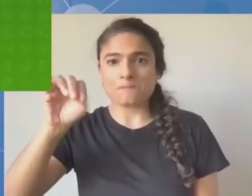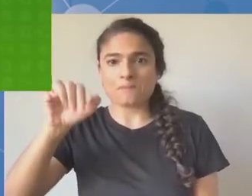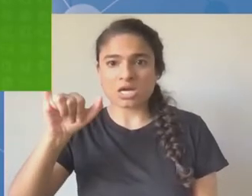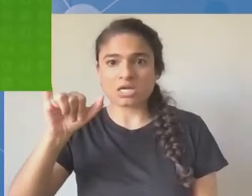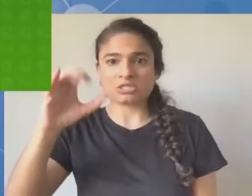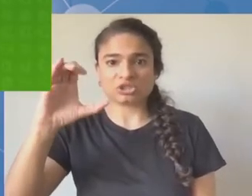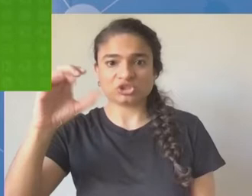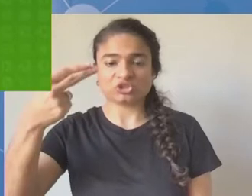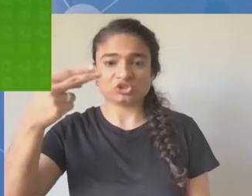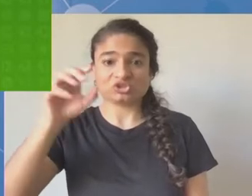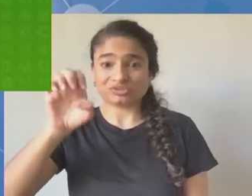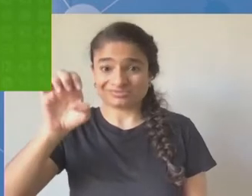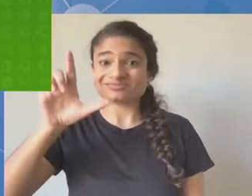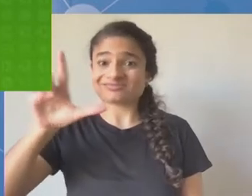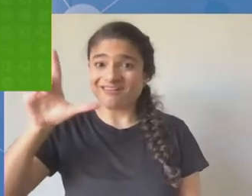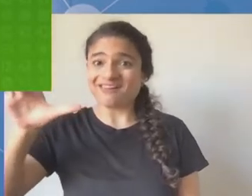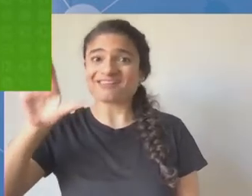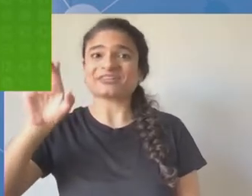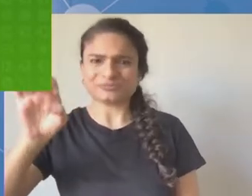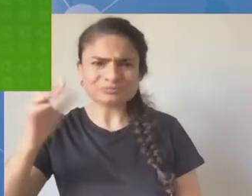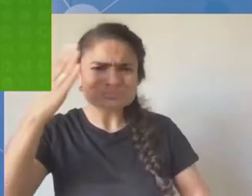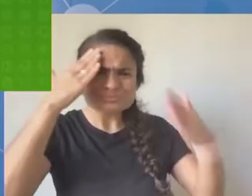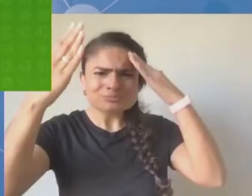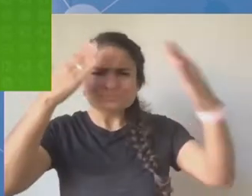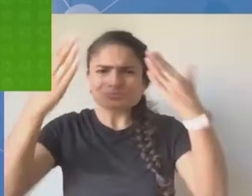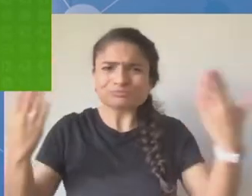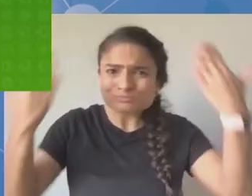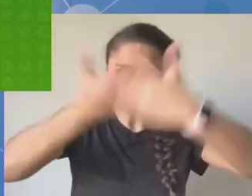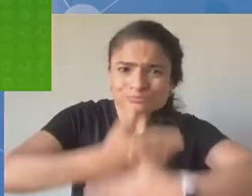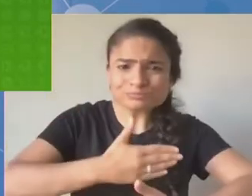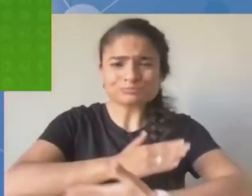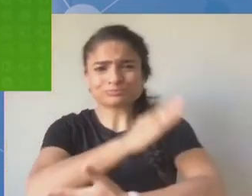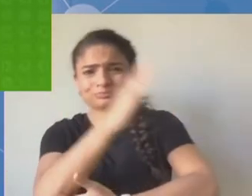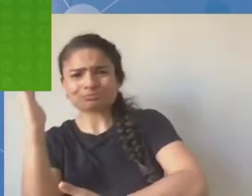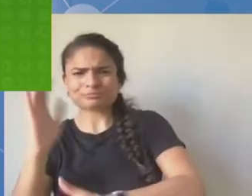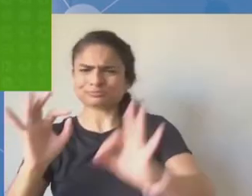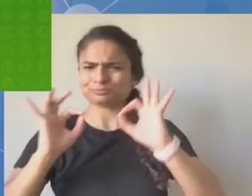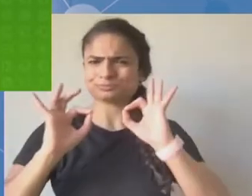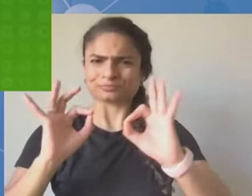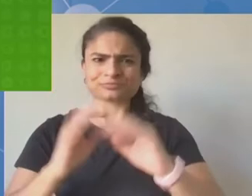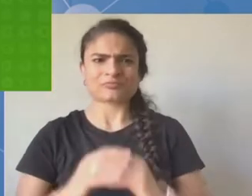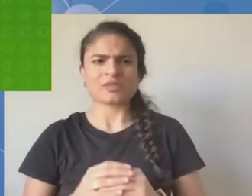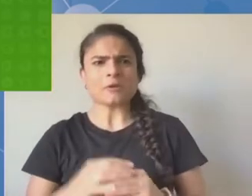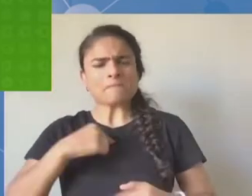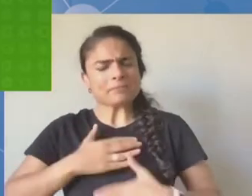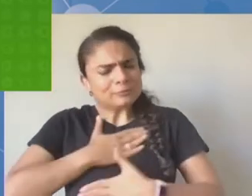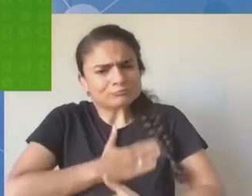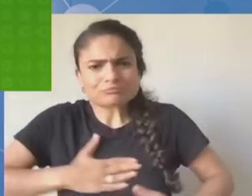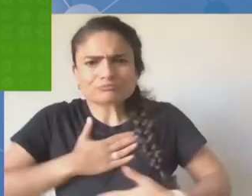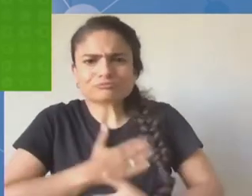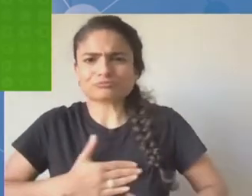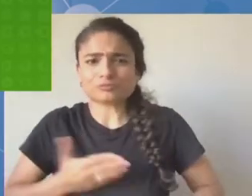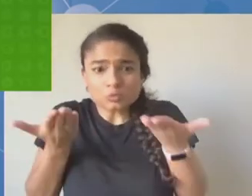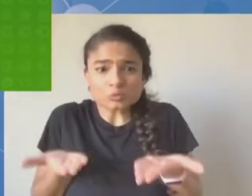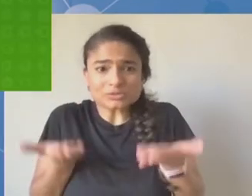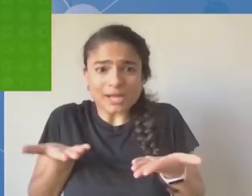mi głosu. Chciałem po prostu podziękować wszystkim za pracę. Szczególnie chciałbym podziękować Henriette